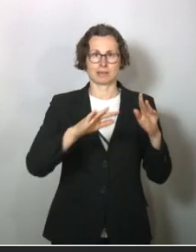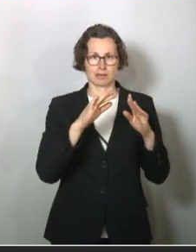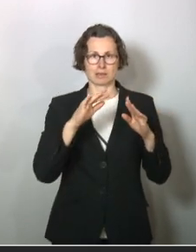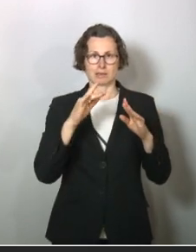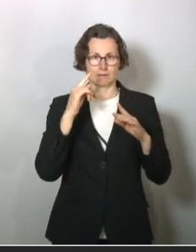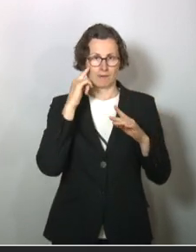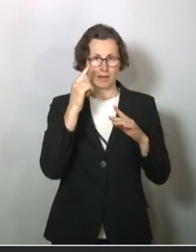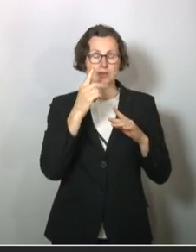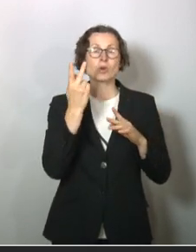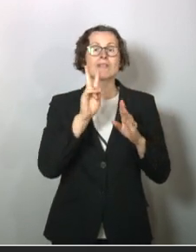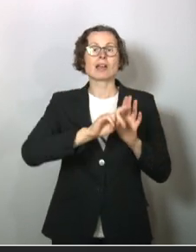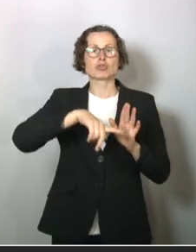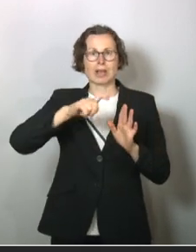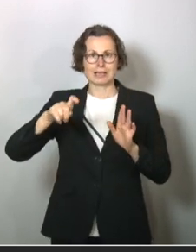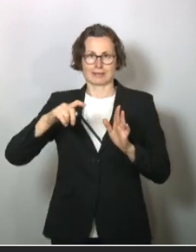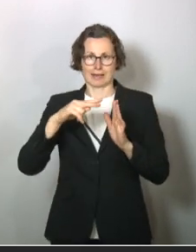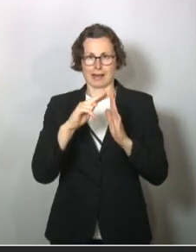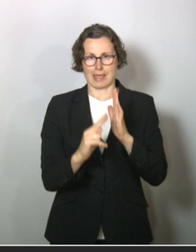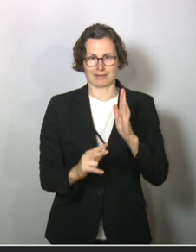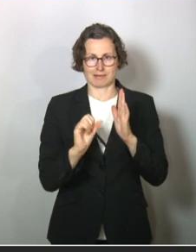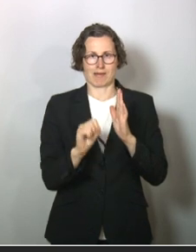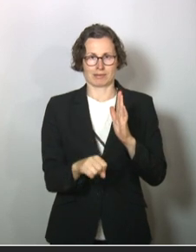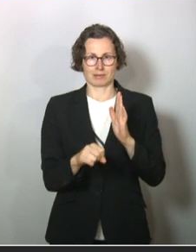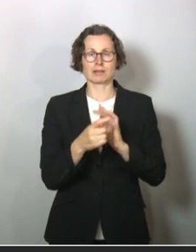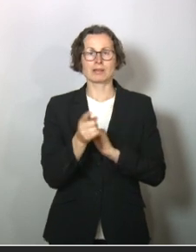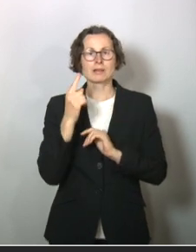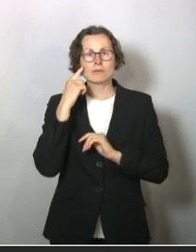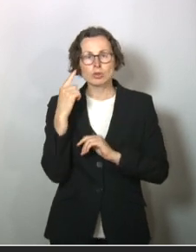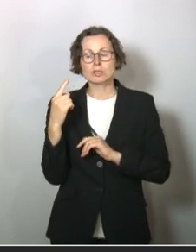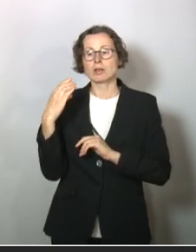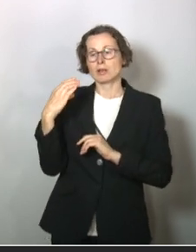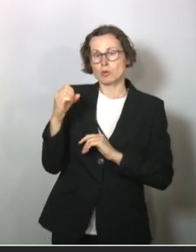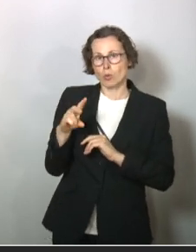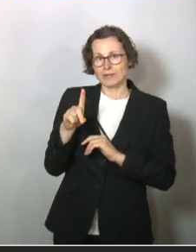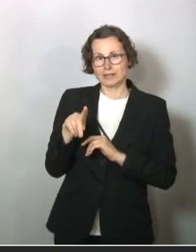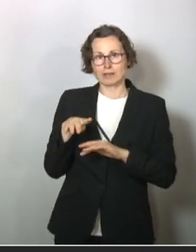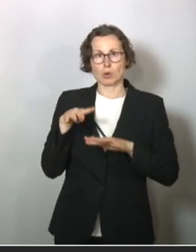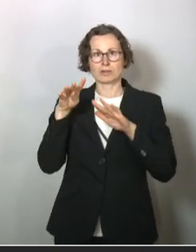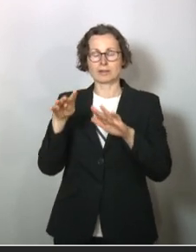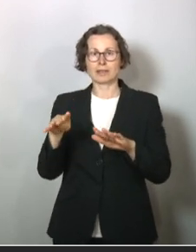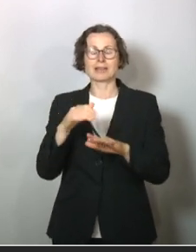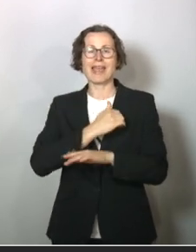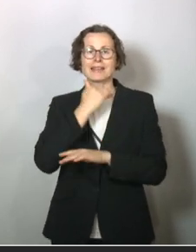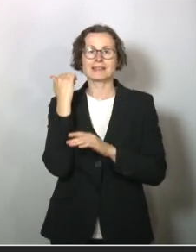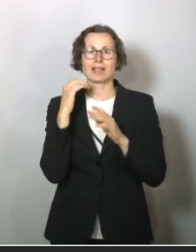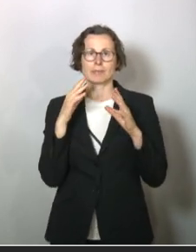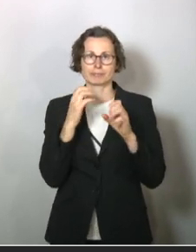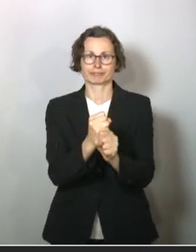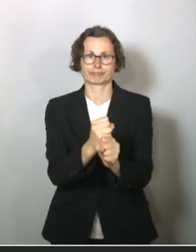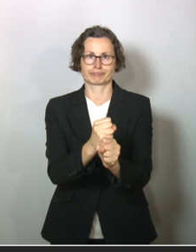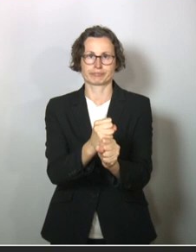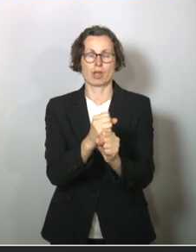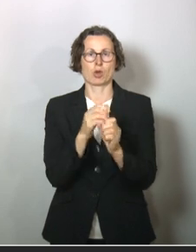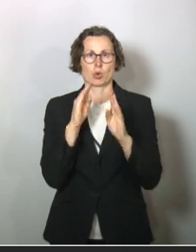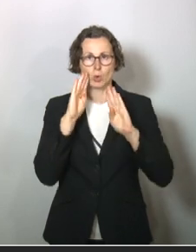die ein bisschen Statistiken lesen können, dass Covid-19 extrem konzentriert ist. Und ich sage da nur